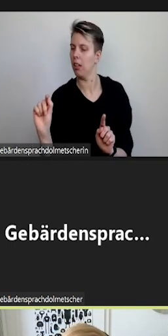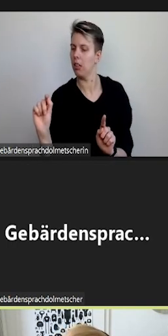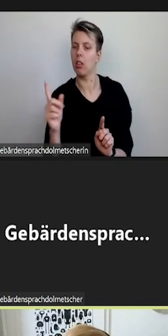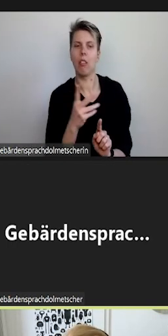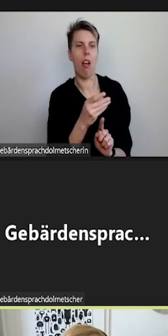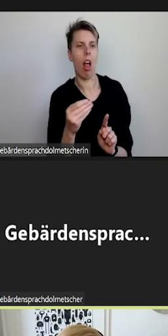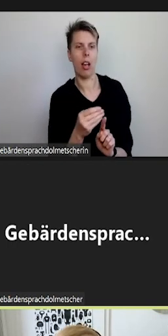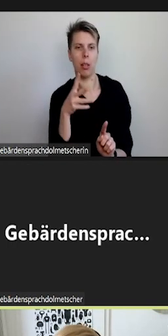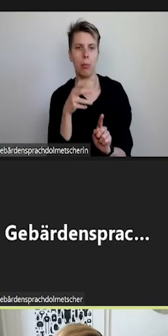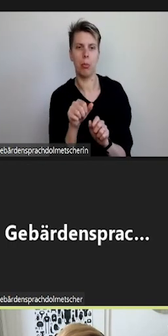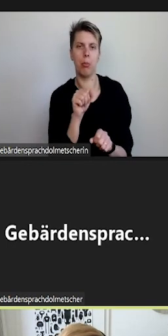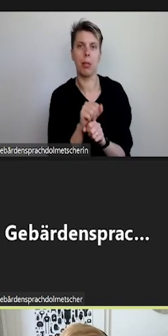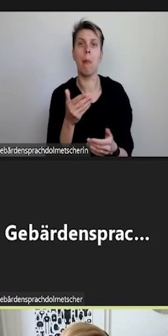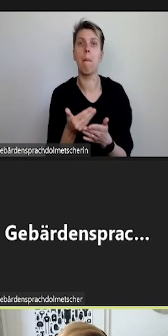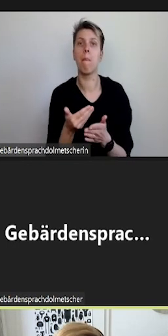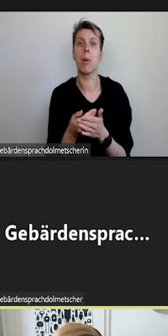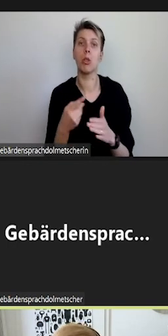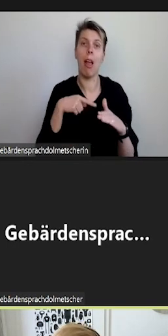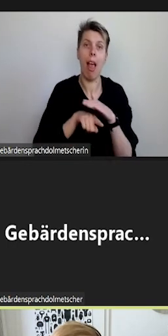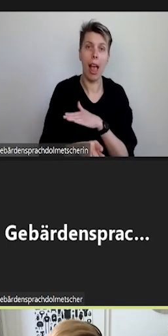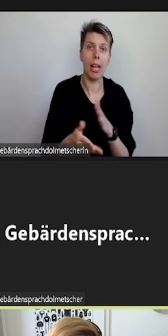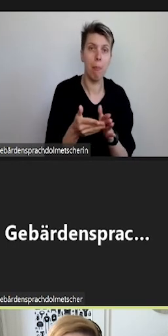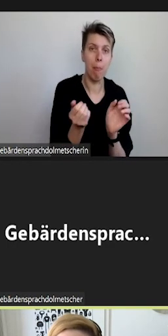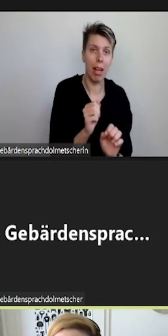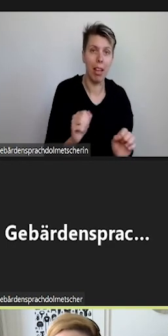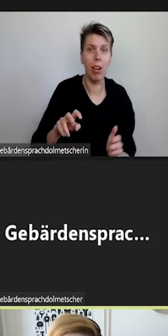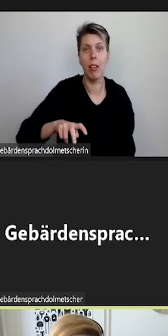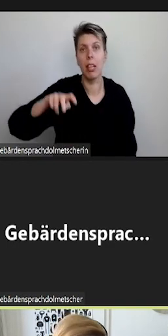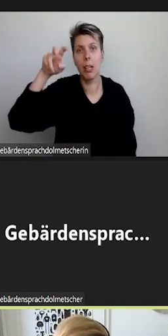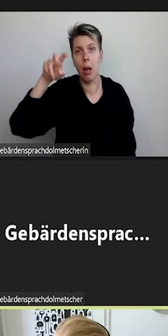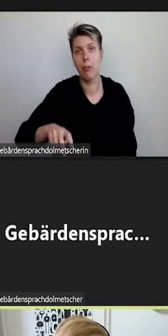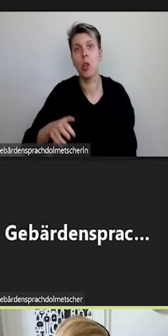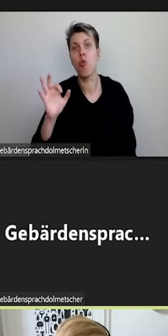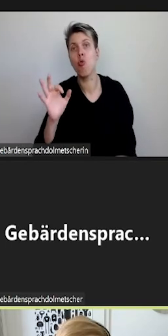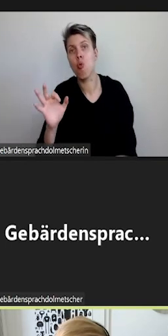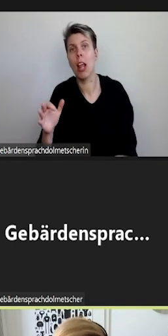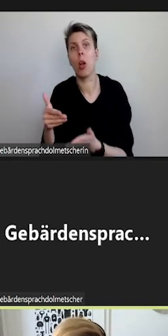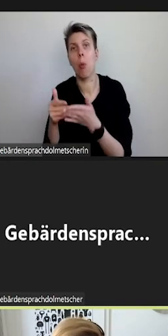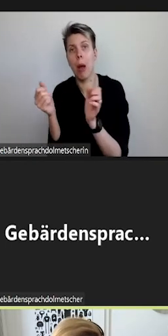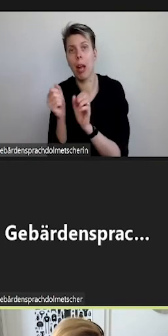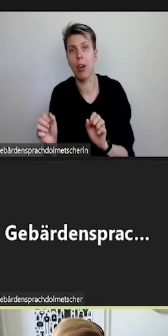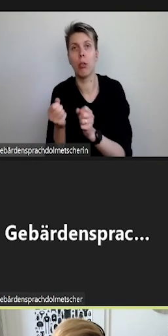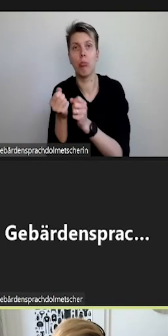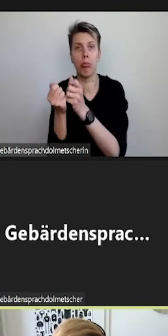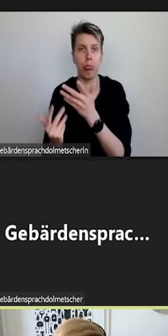barrierefreien Eingang, Rampe, Aufzug, barrierefreie Toilette und weitere umfassen.